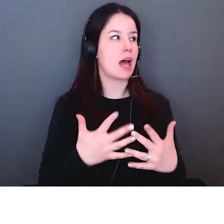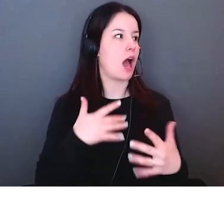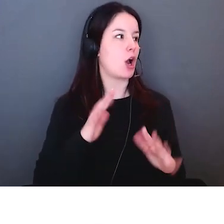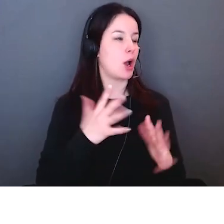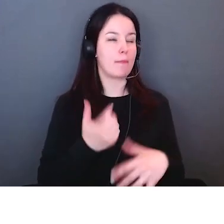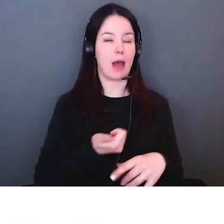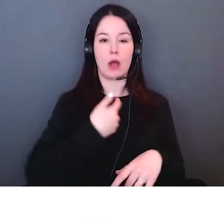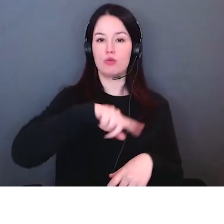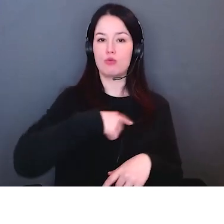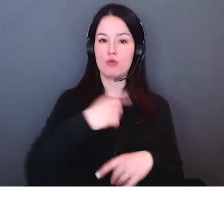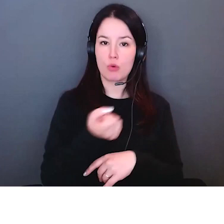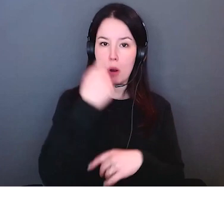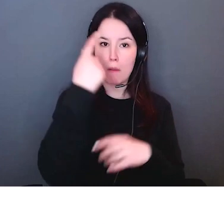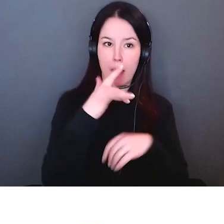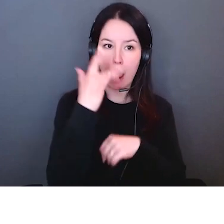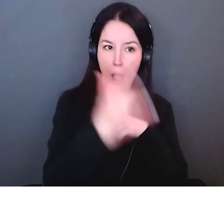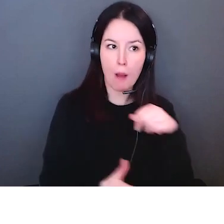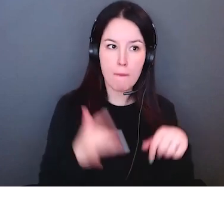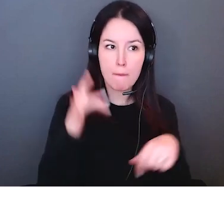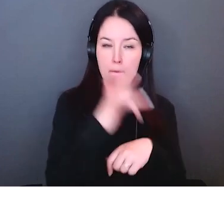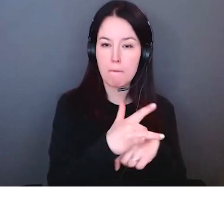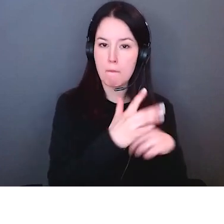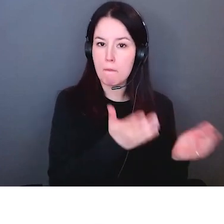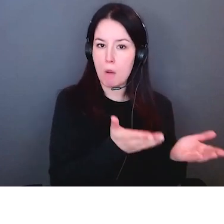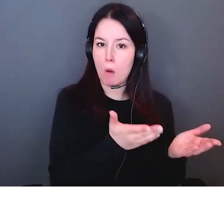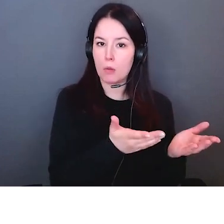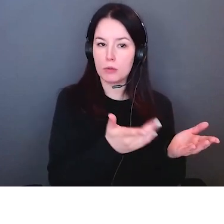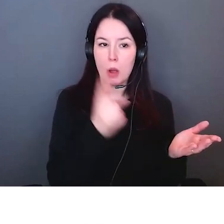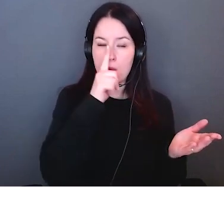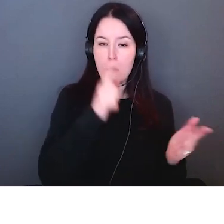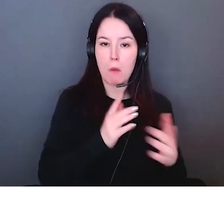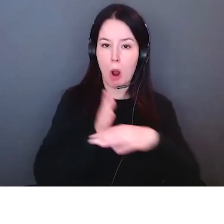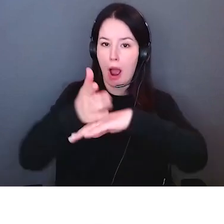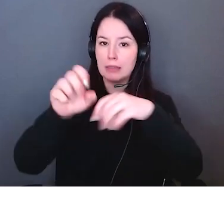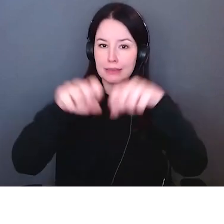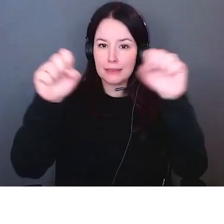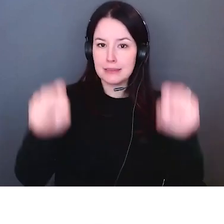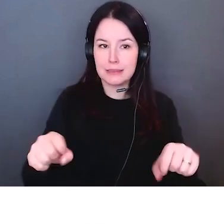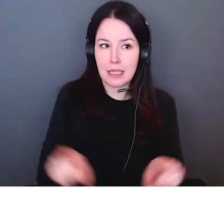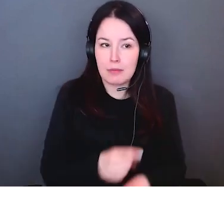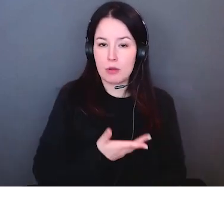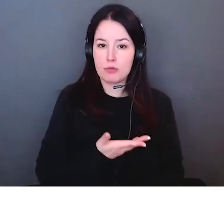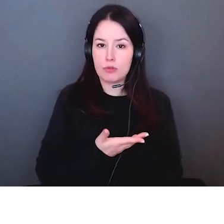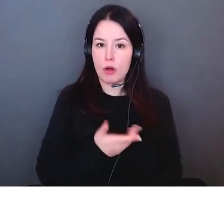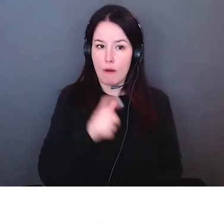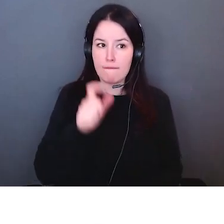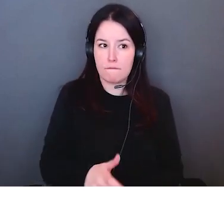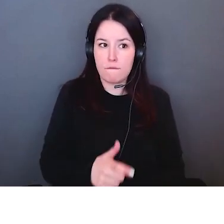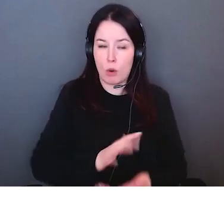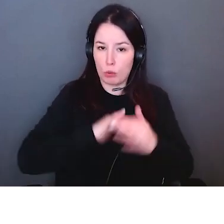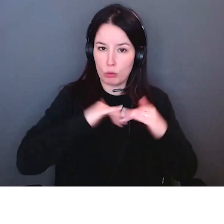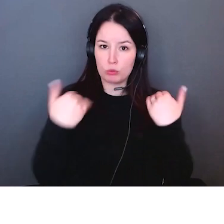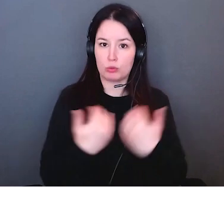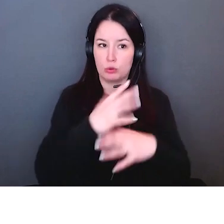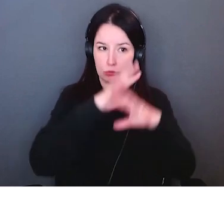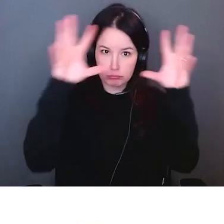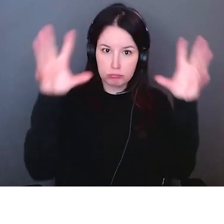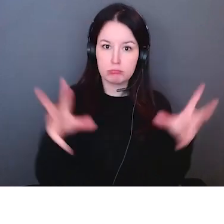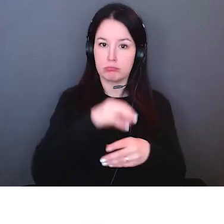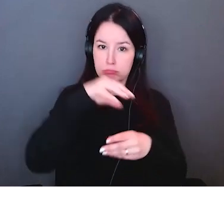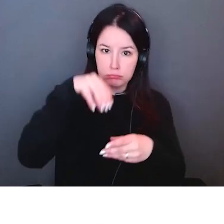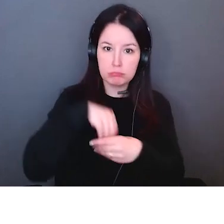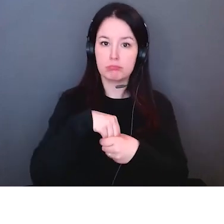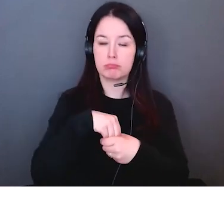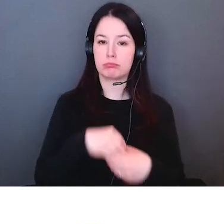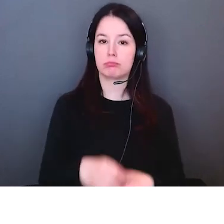aujourd'hui les toureaux comme on dit en tant que peuples